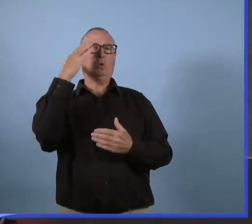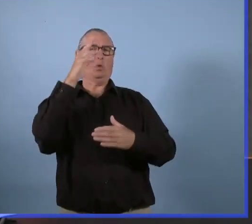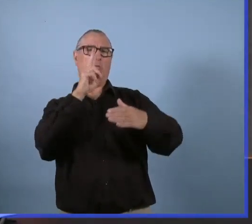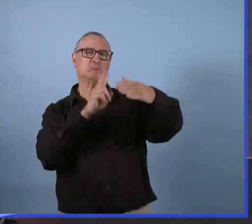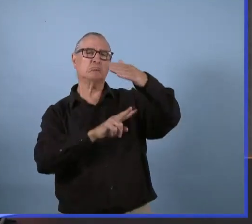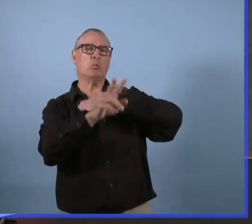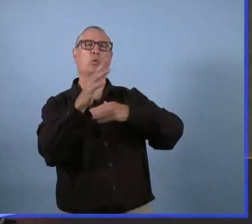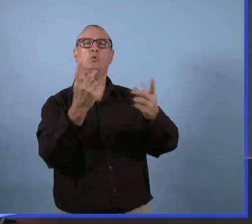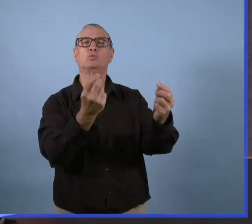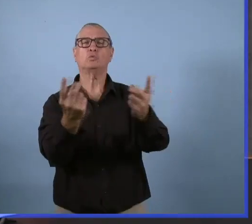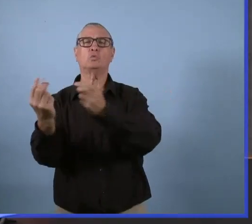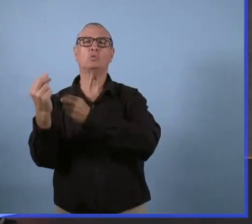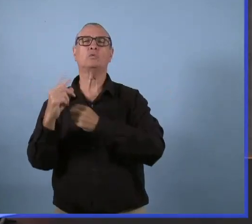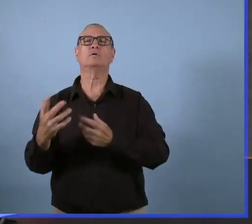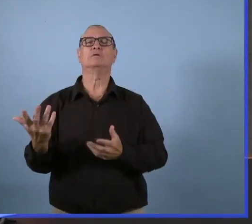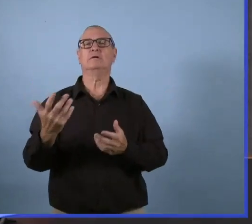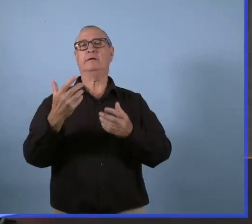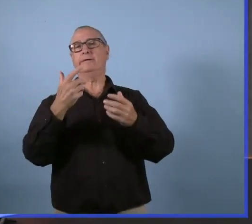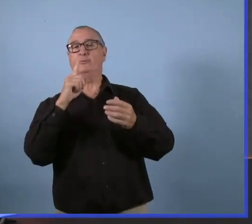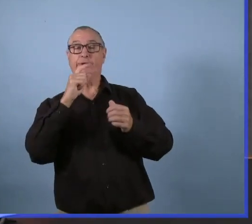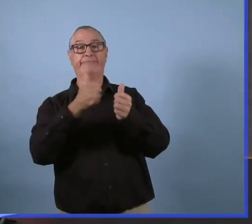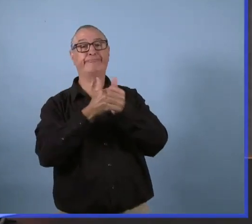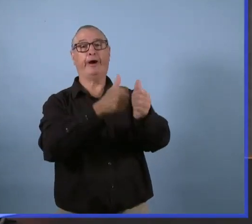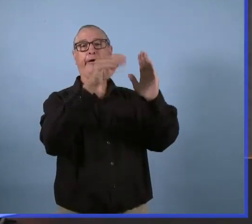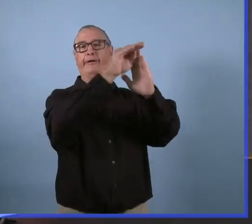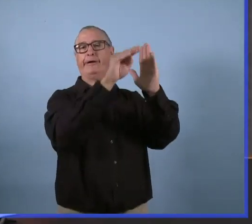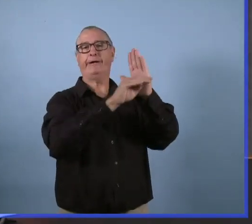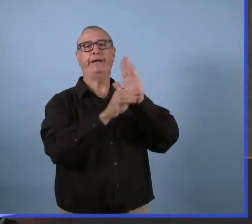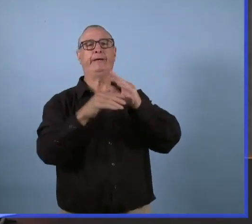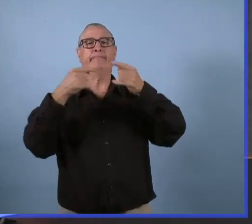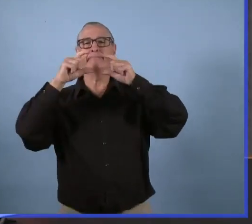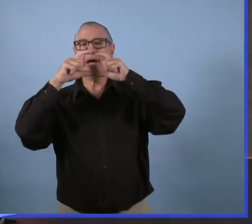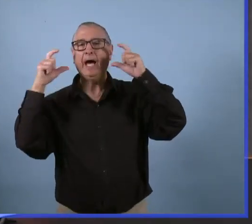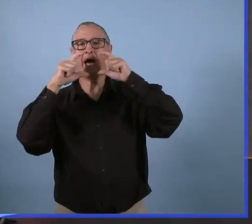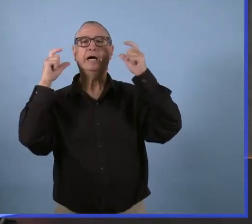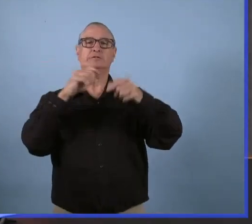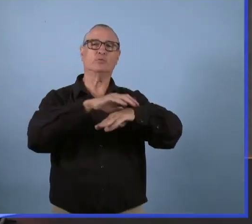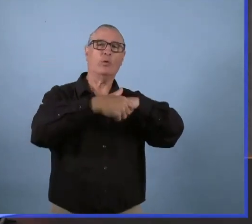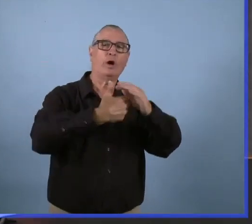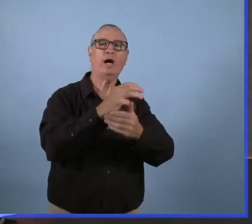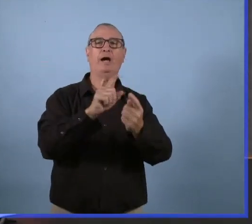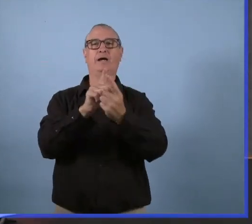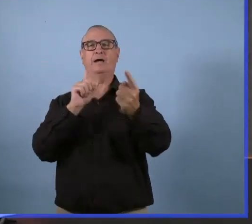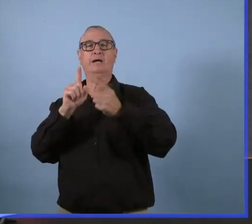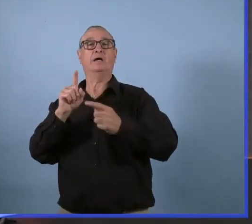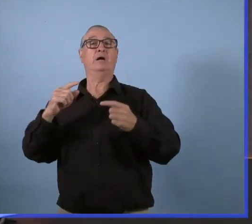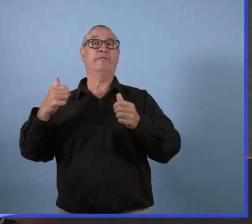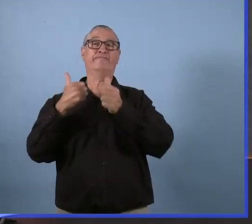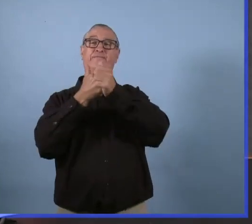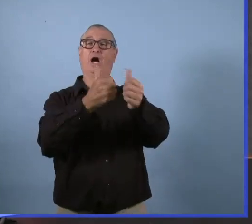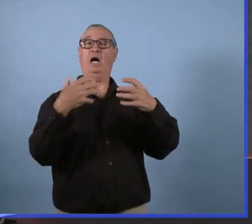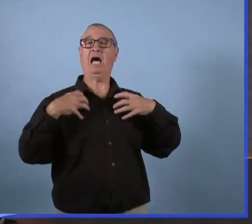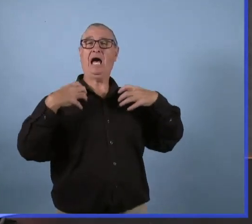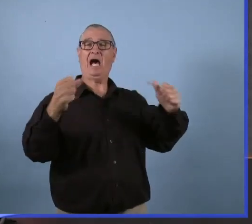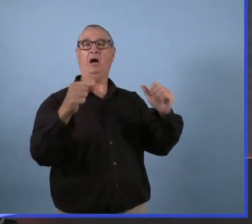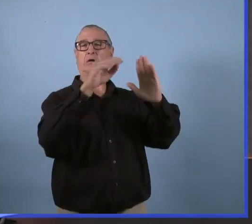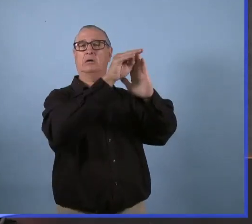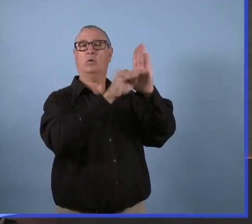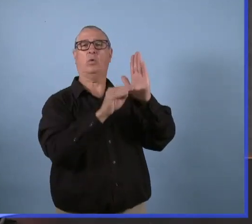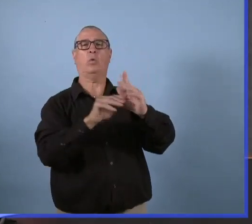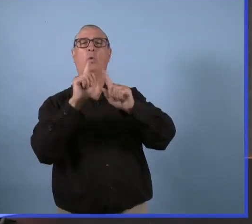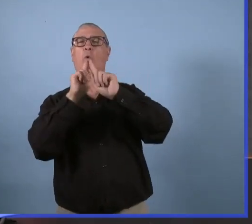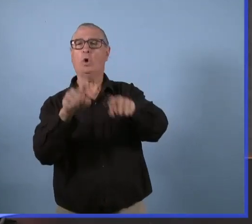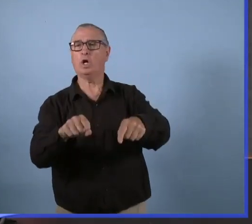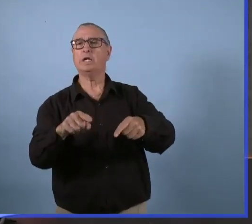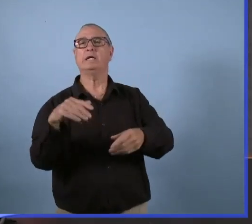Les camps de jour vont pouvoir réouvrir. On a des situations au niveau des masques. Les masques en intérieur